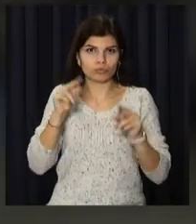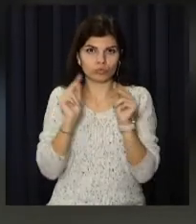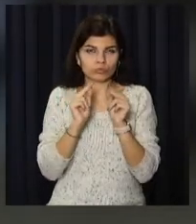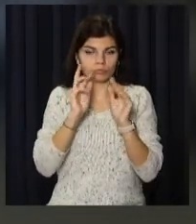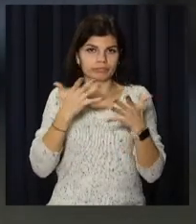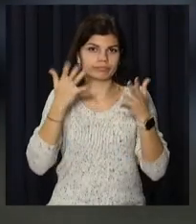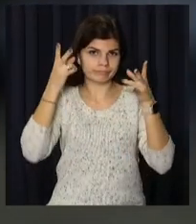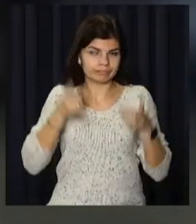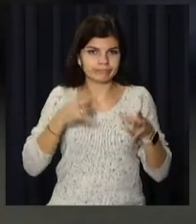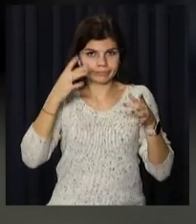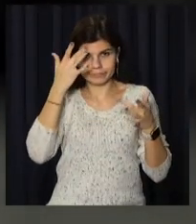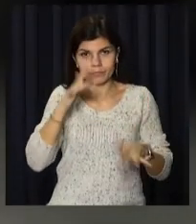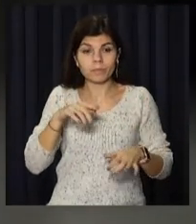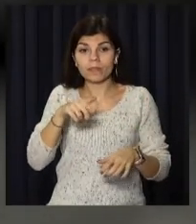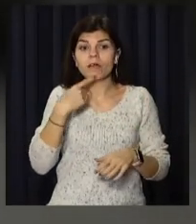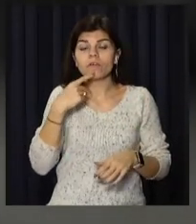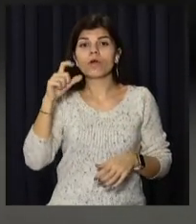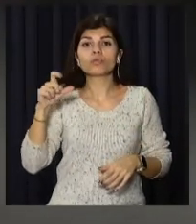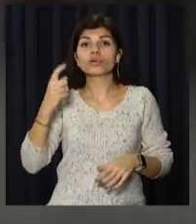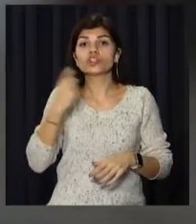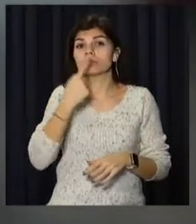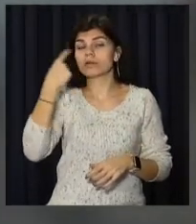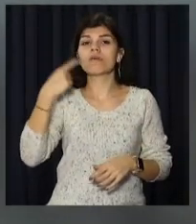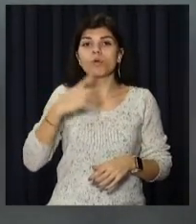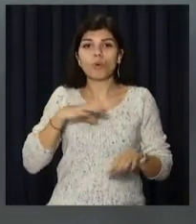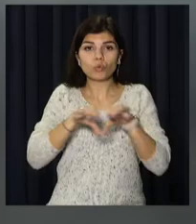пишуть, що тиждень тому на цьому місці прокладали труби.